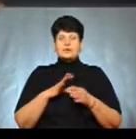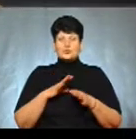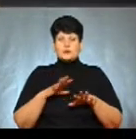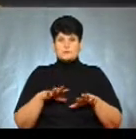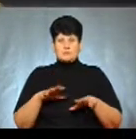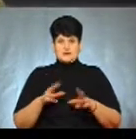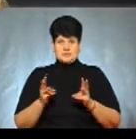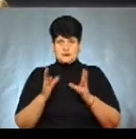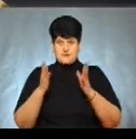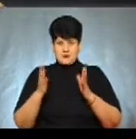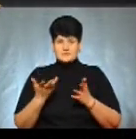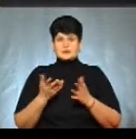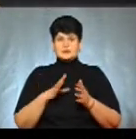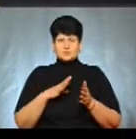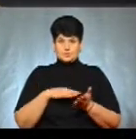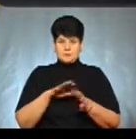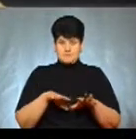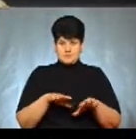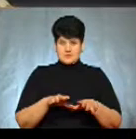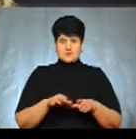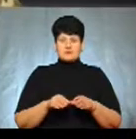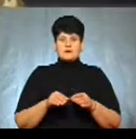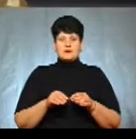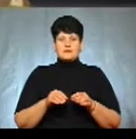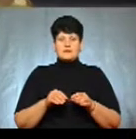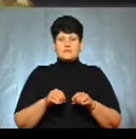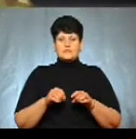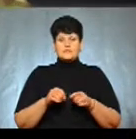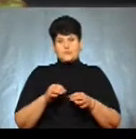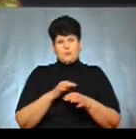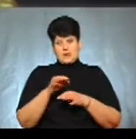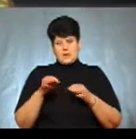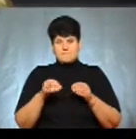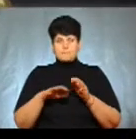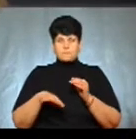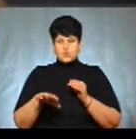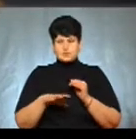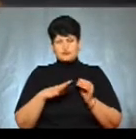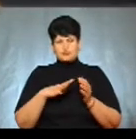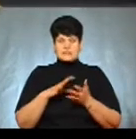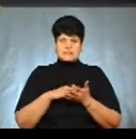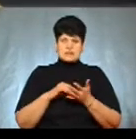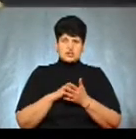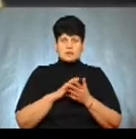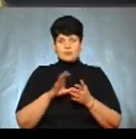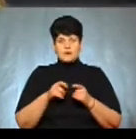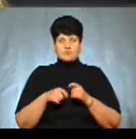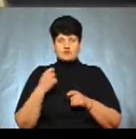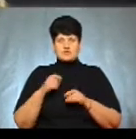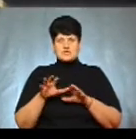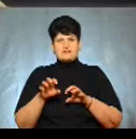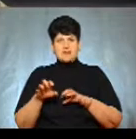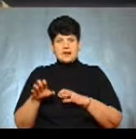де було вогнище, оприділять площу і оприділять, чи не були знищені, не були пошкоджені